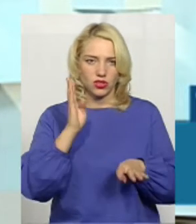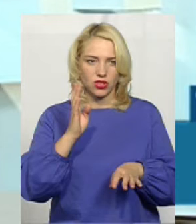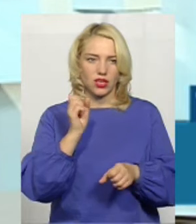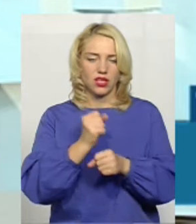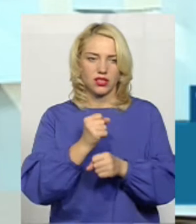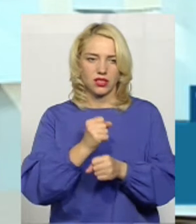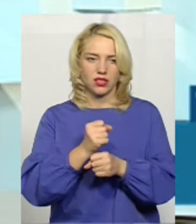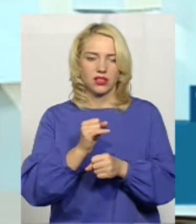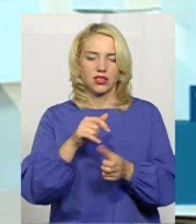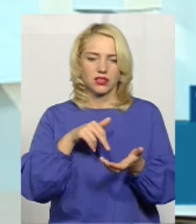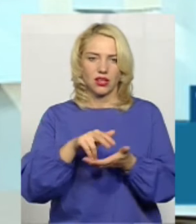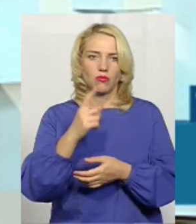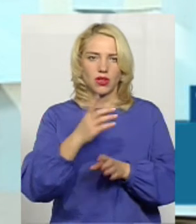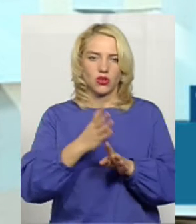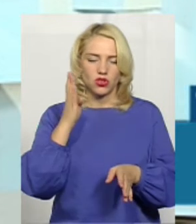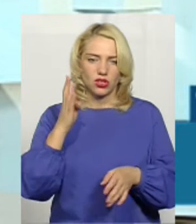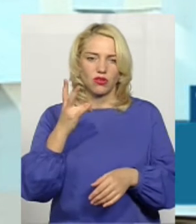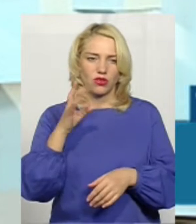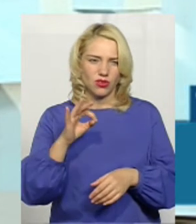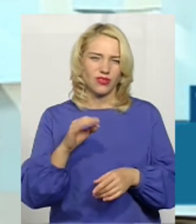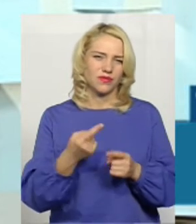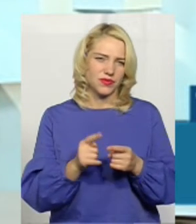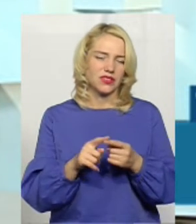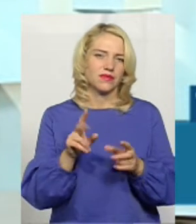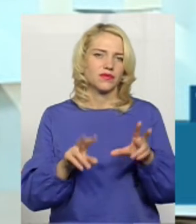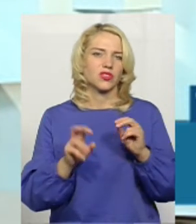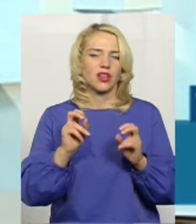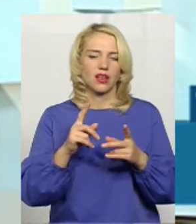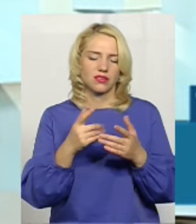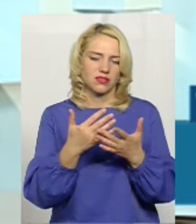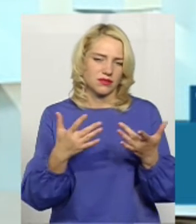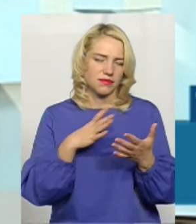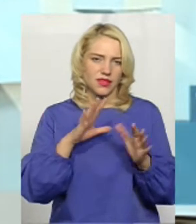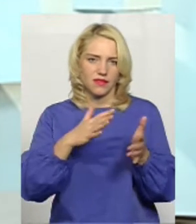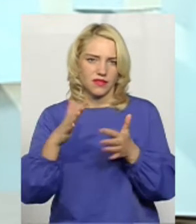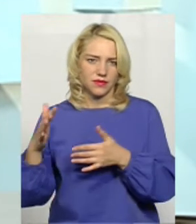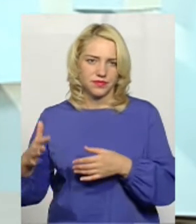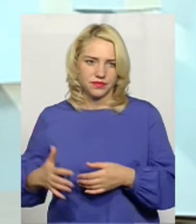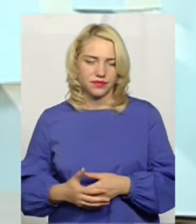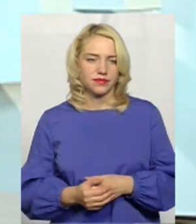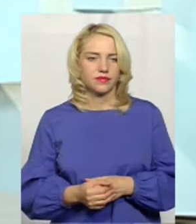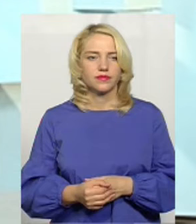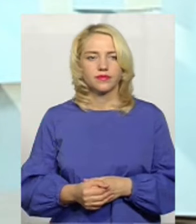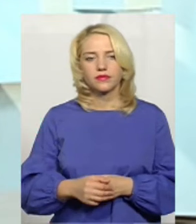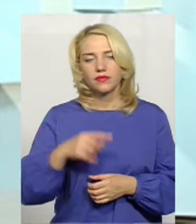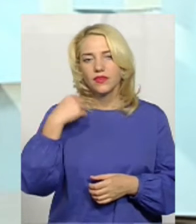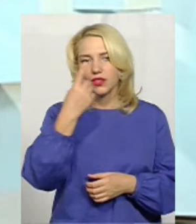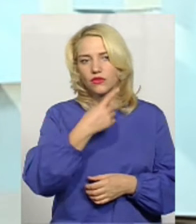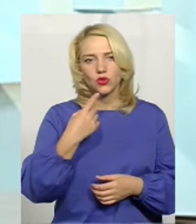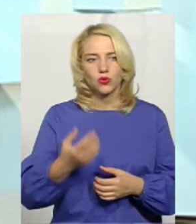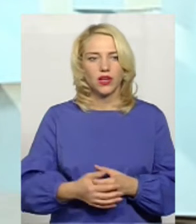діє, і заходимо першочергово, але, звичайно, в кожному випадку є індивідуальні такі якісь ситуації, які ми